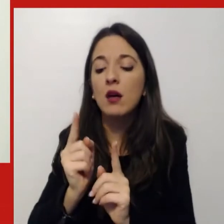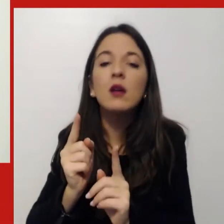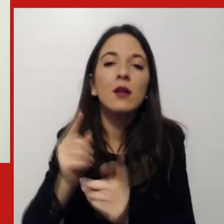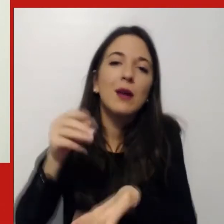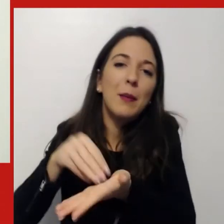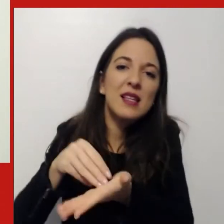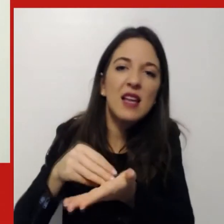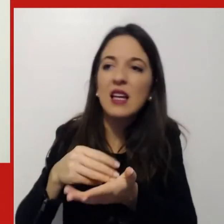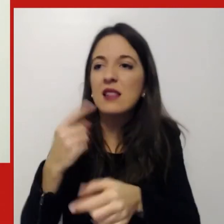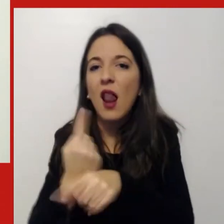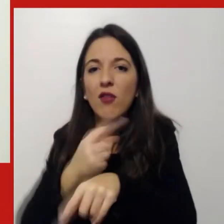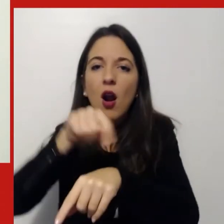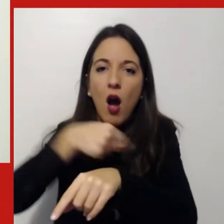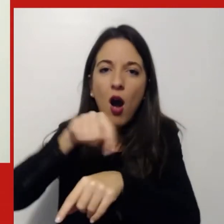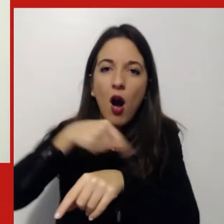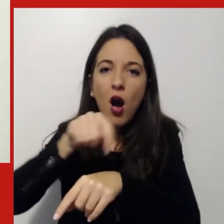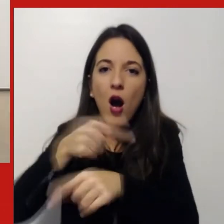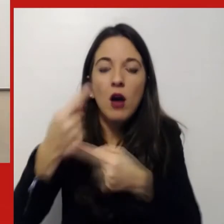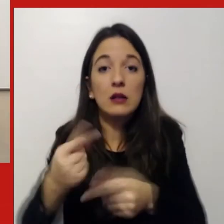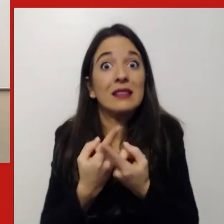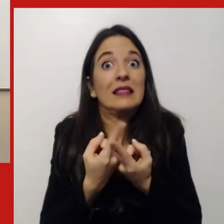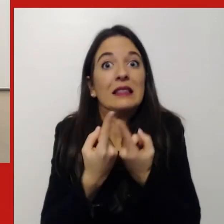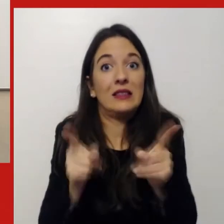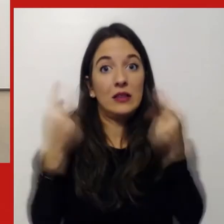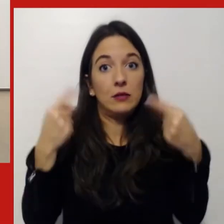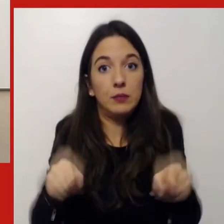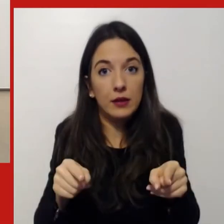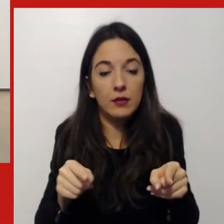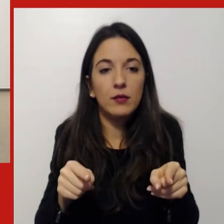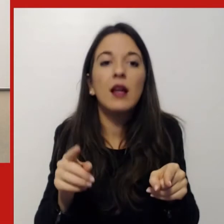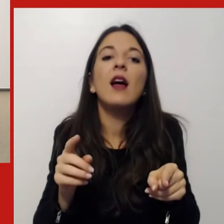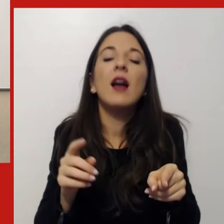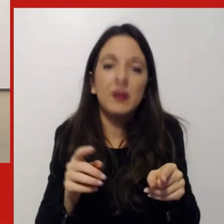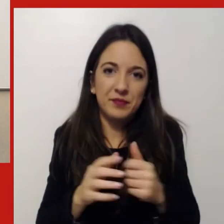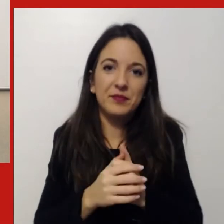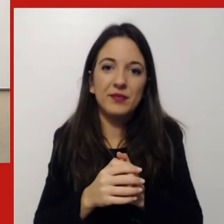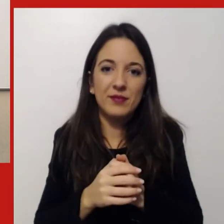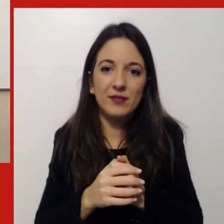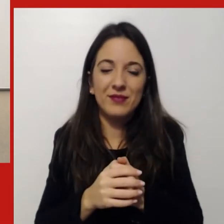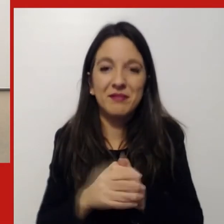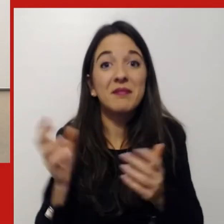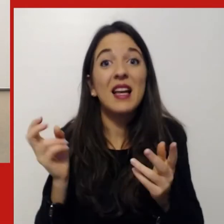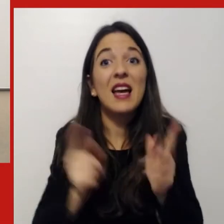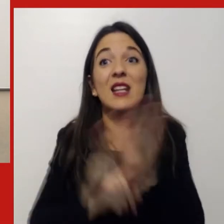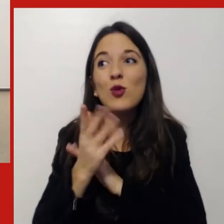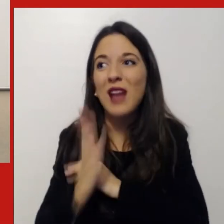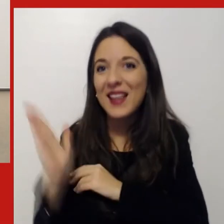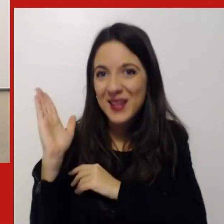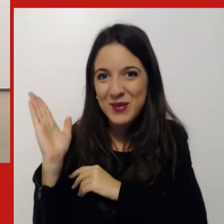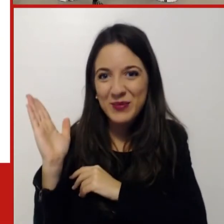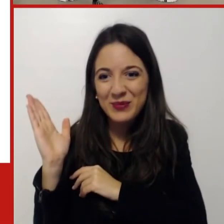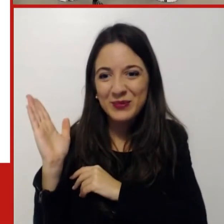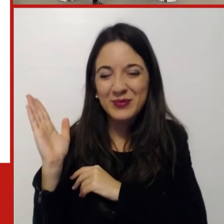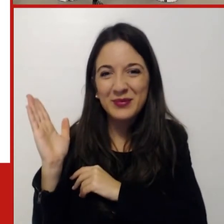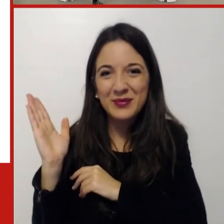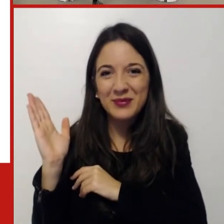evidentemente, da ingegnere c'è sempre qualcosa che mi... Nel frattempo sono i pronti risultati. Oh, ecco lì. Diciamo che c'è